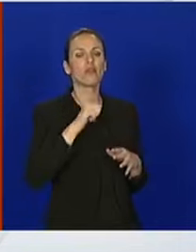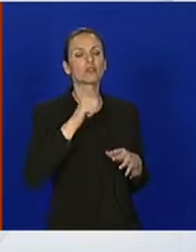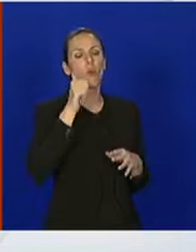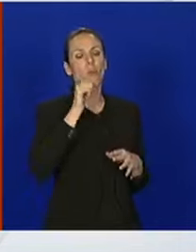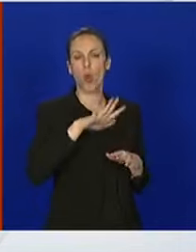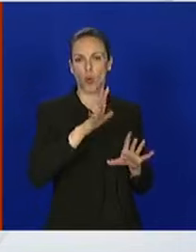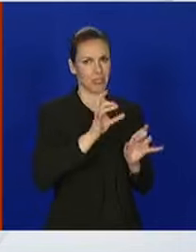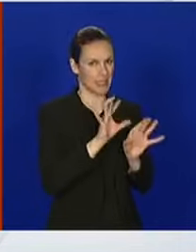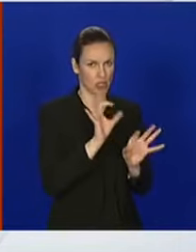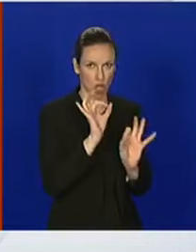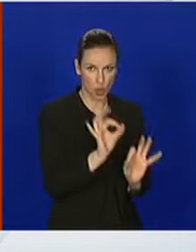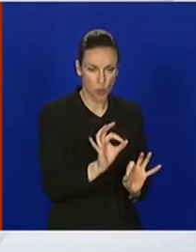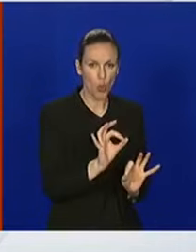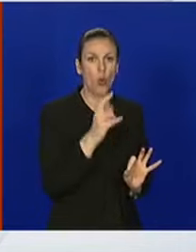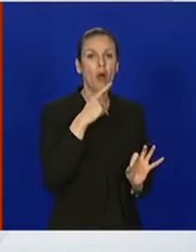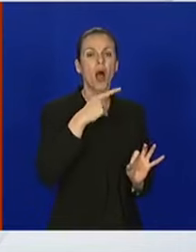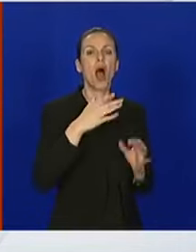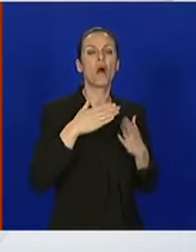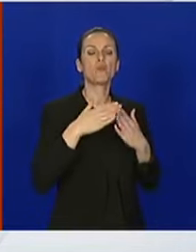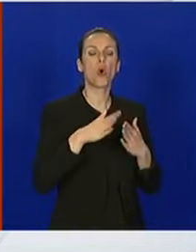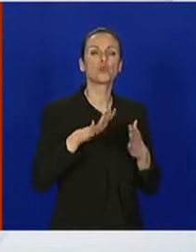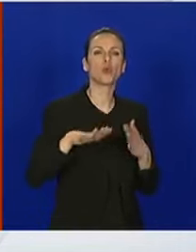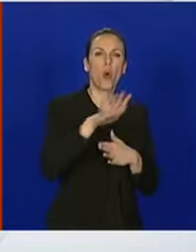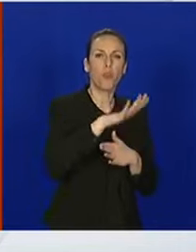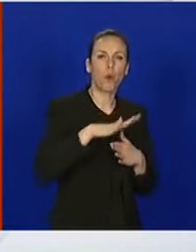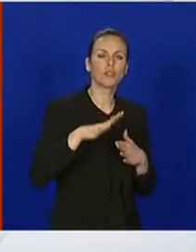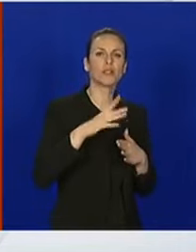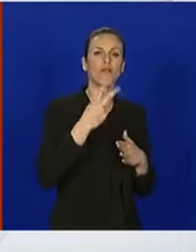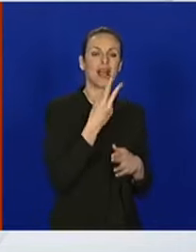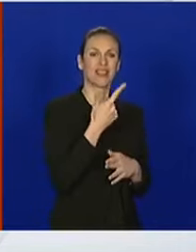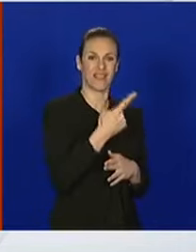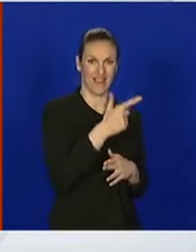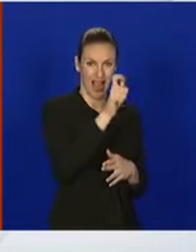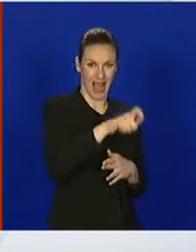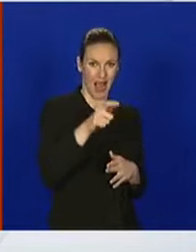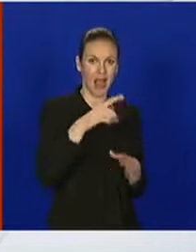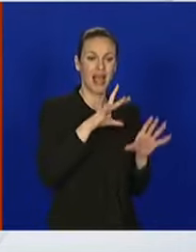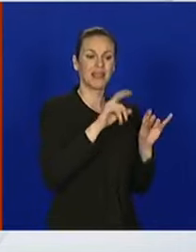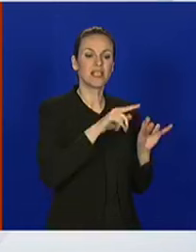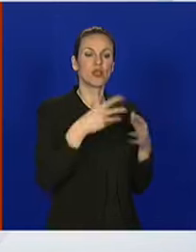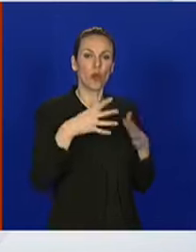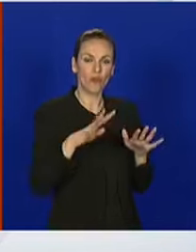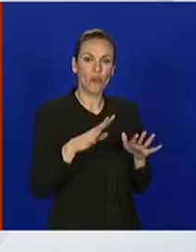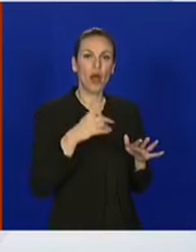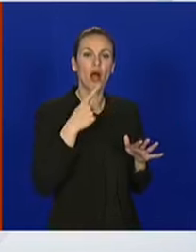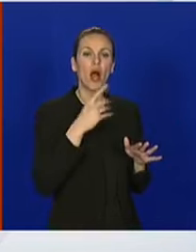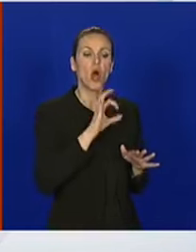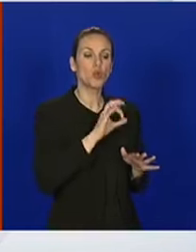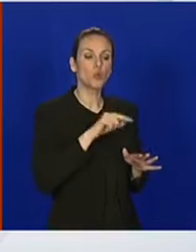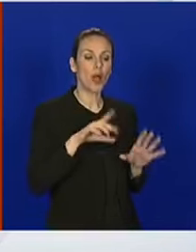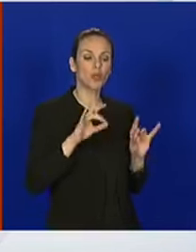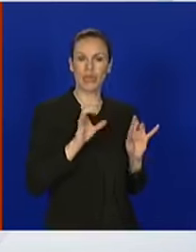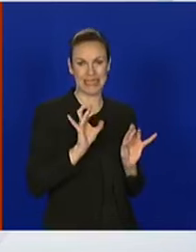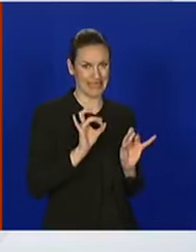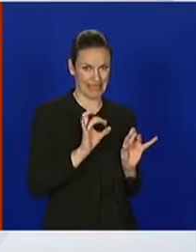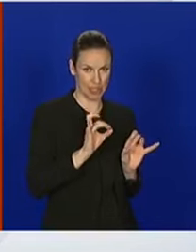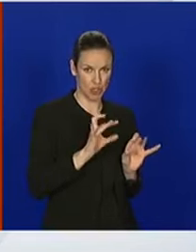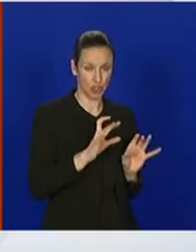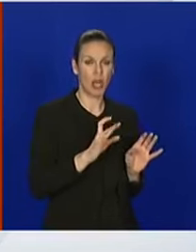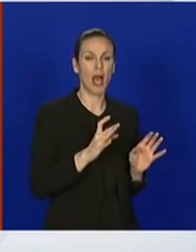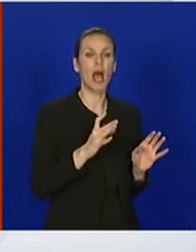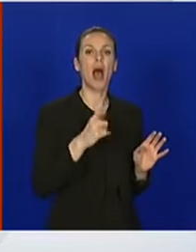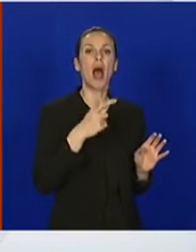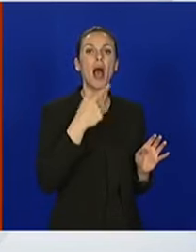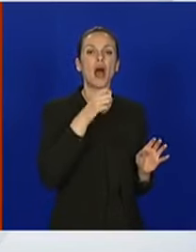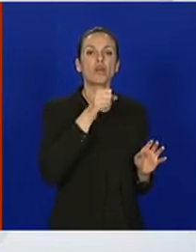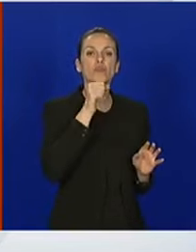nema, Brodsko-Posavska dvoje oboljelih od 10 do 19 godina, a od 0 do 10 nema. Županija